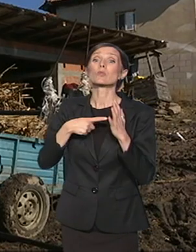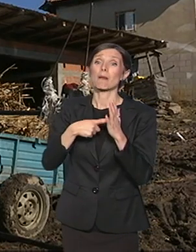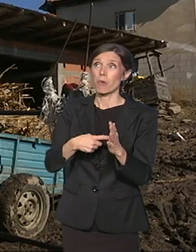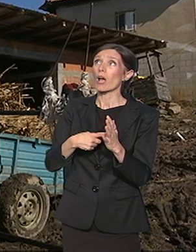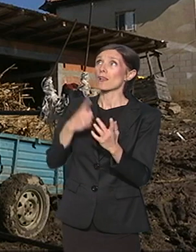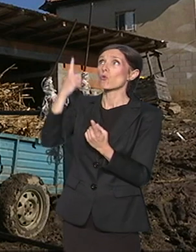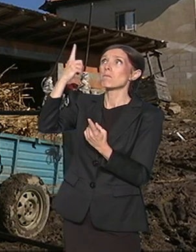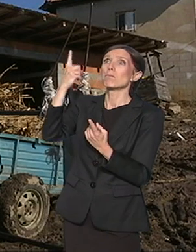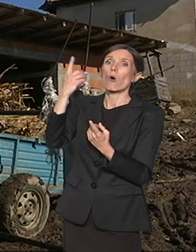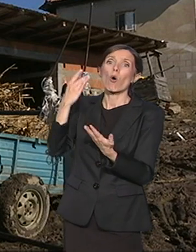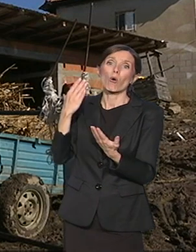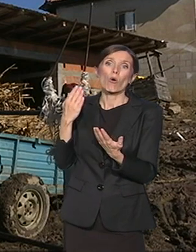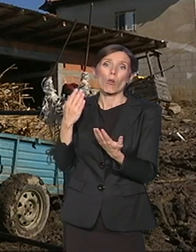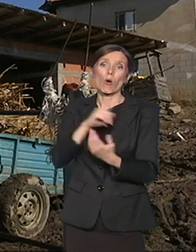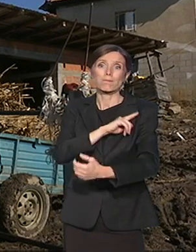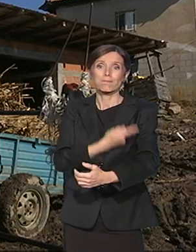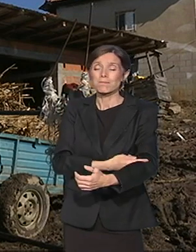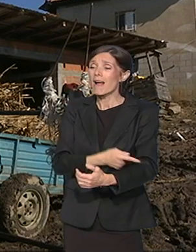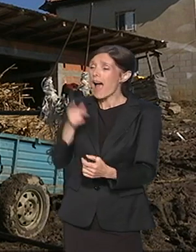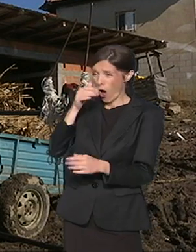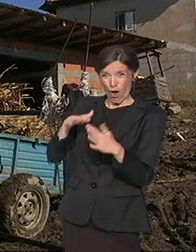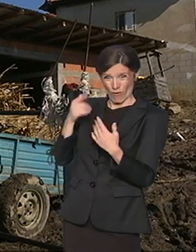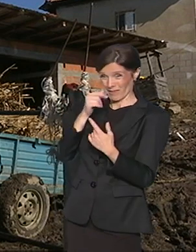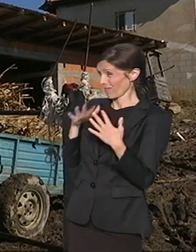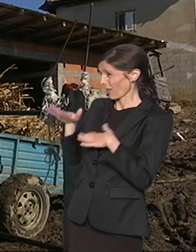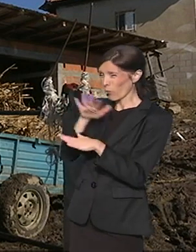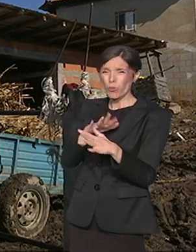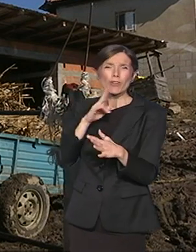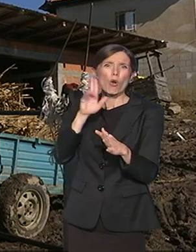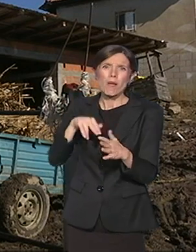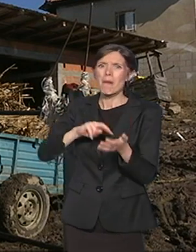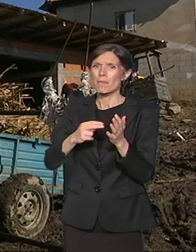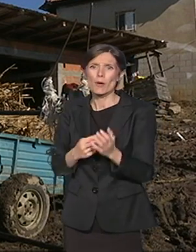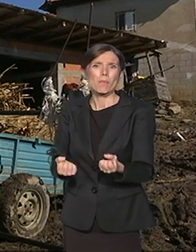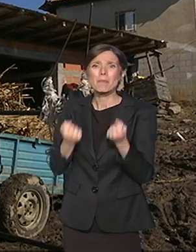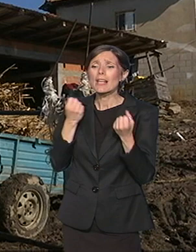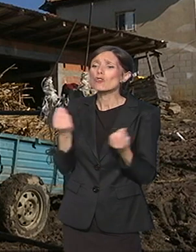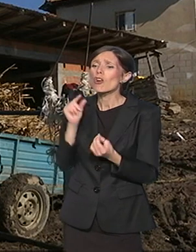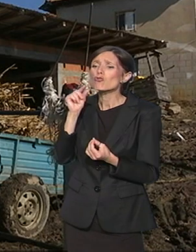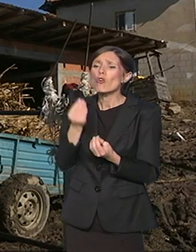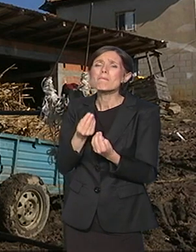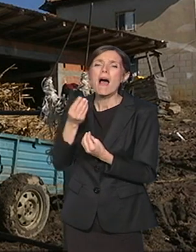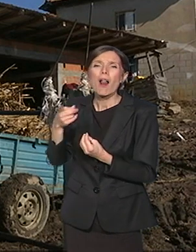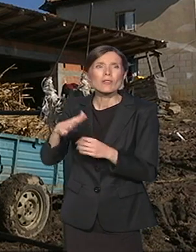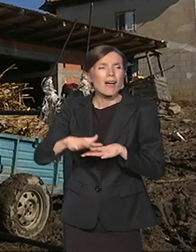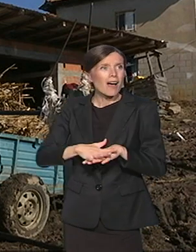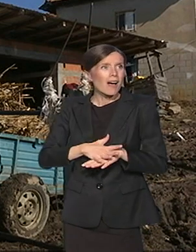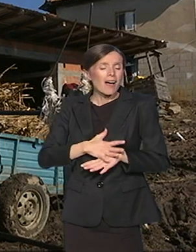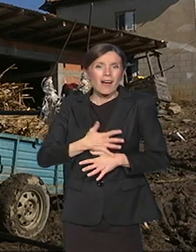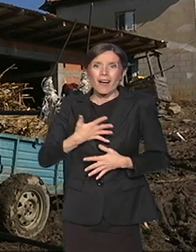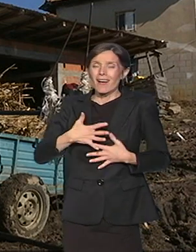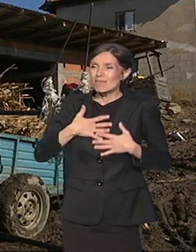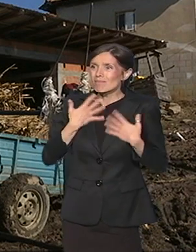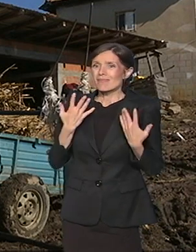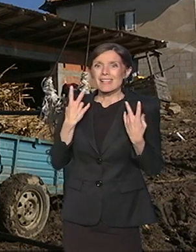ovim ljudima znači, to je samo malo, ne mnogo. Ne možemo da svima promenimo život, ne možemo